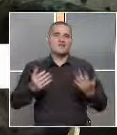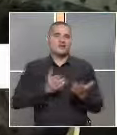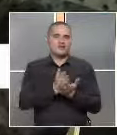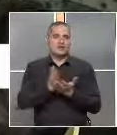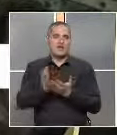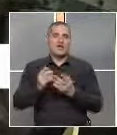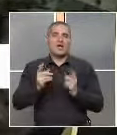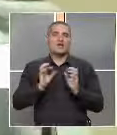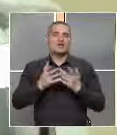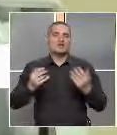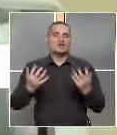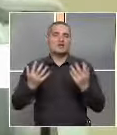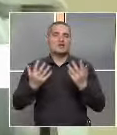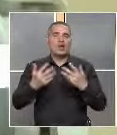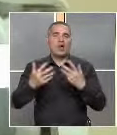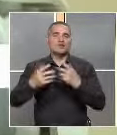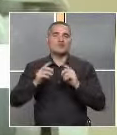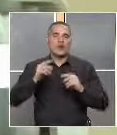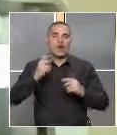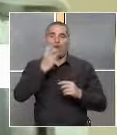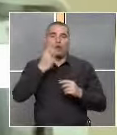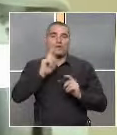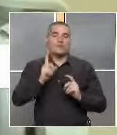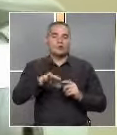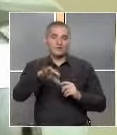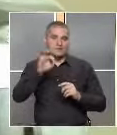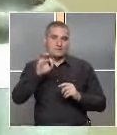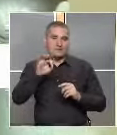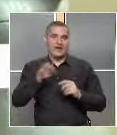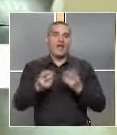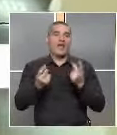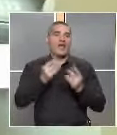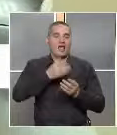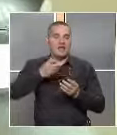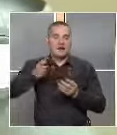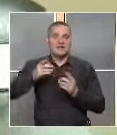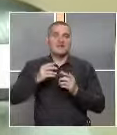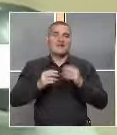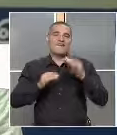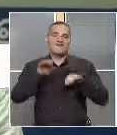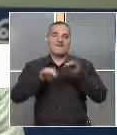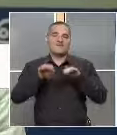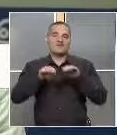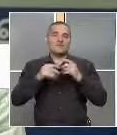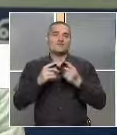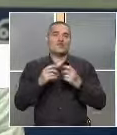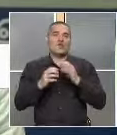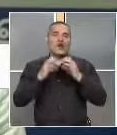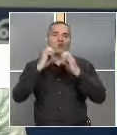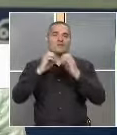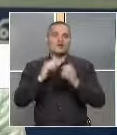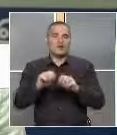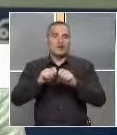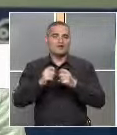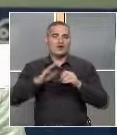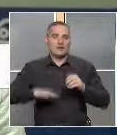този начин Огопеда може да избира играта, в зависимост от вида и степента на комуникативното нарушение на детето. Тоест, роботите